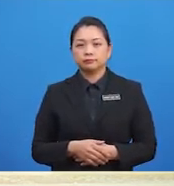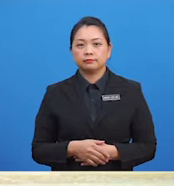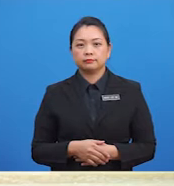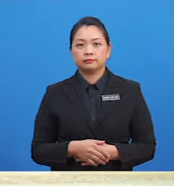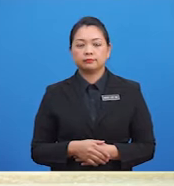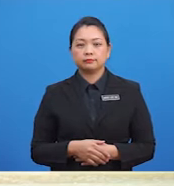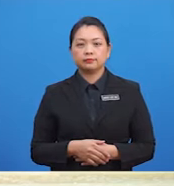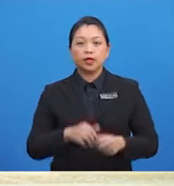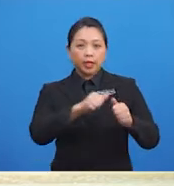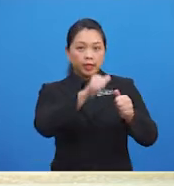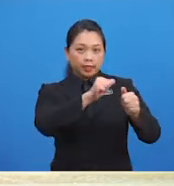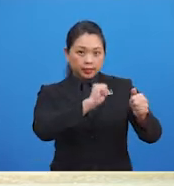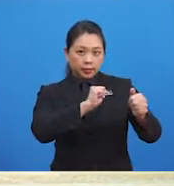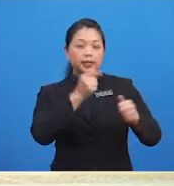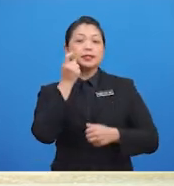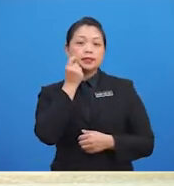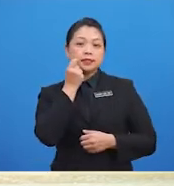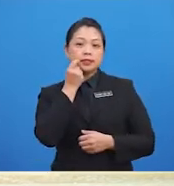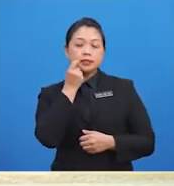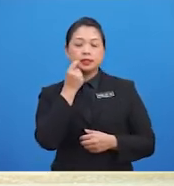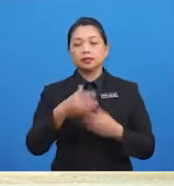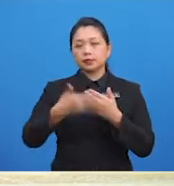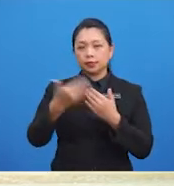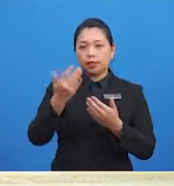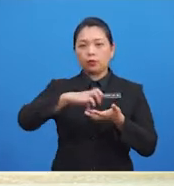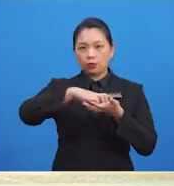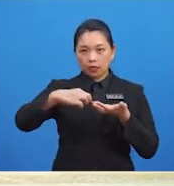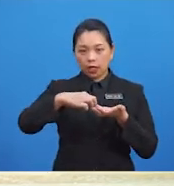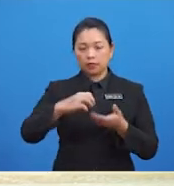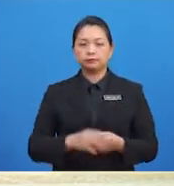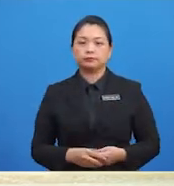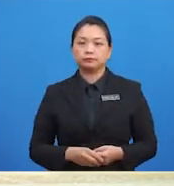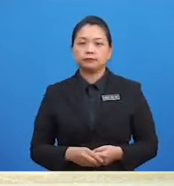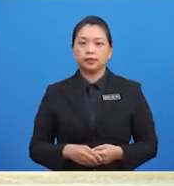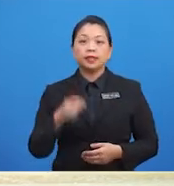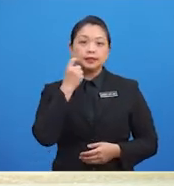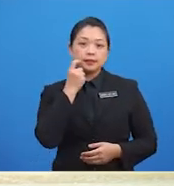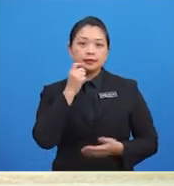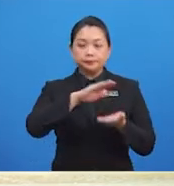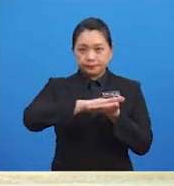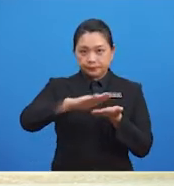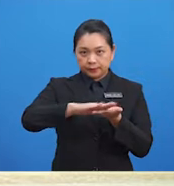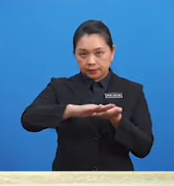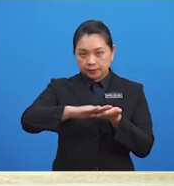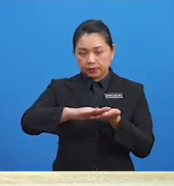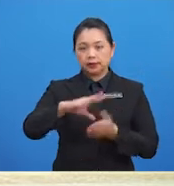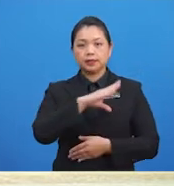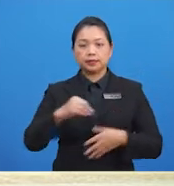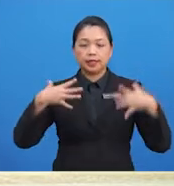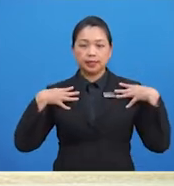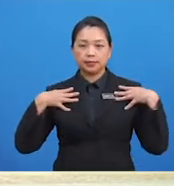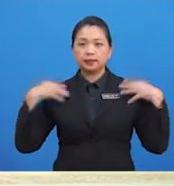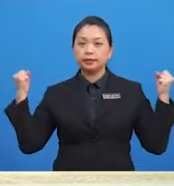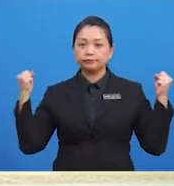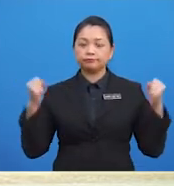kita boleh elakkan gigi daripada mudah rosak Gigi kita akan sentiasa